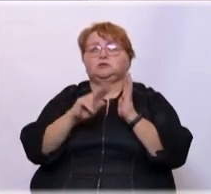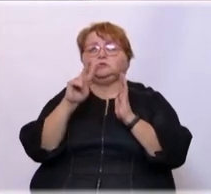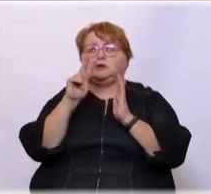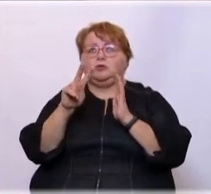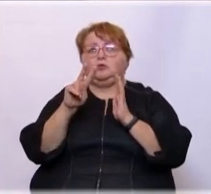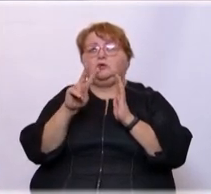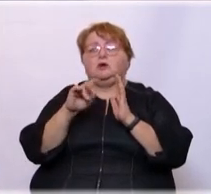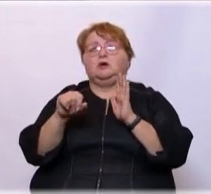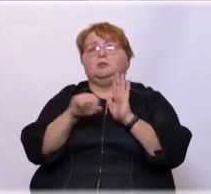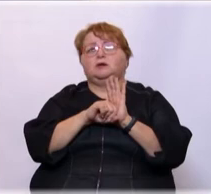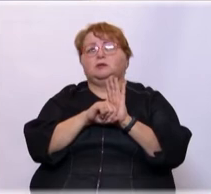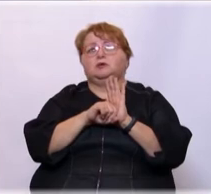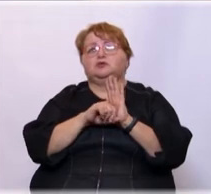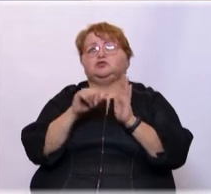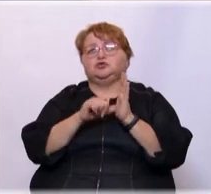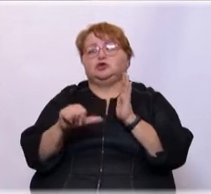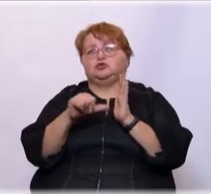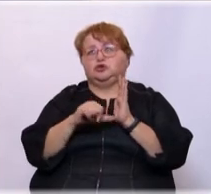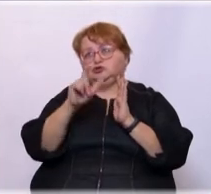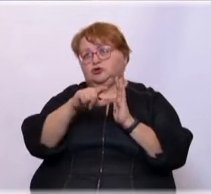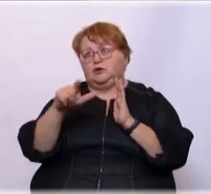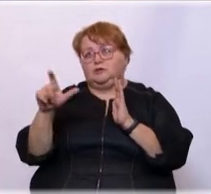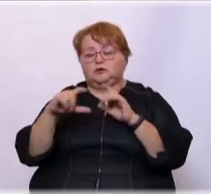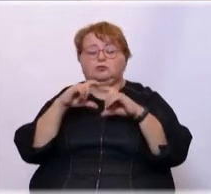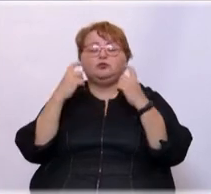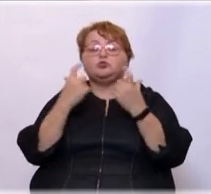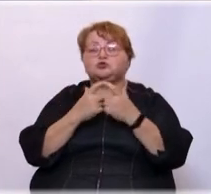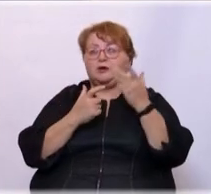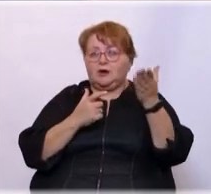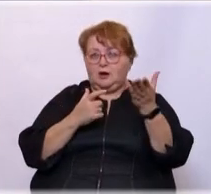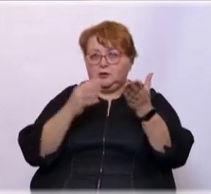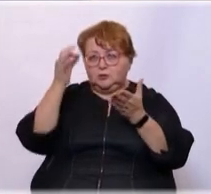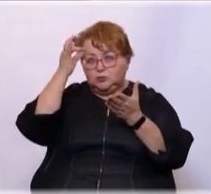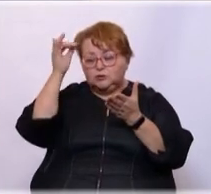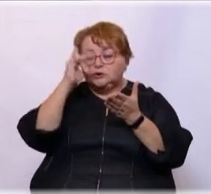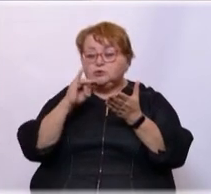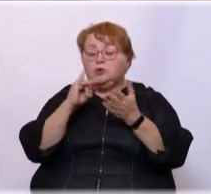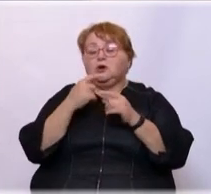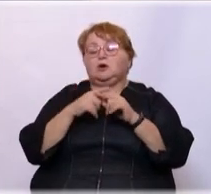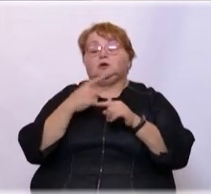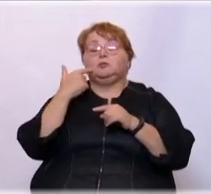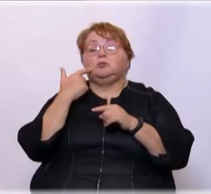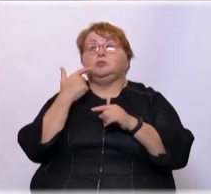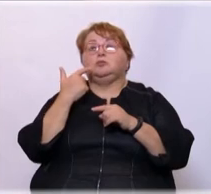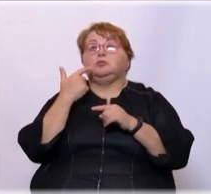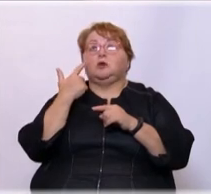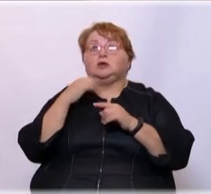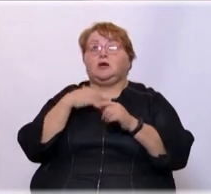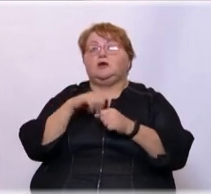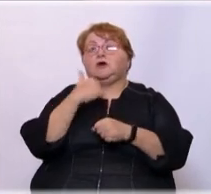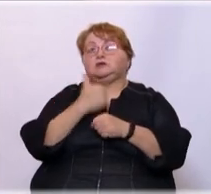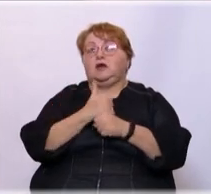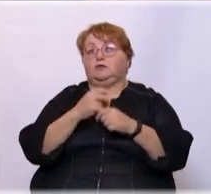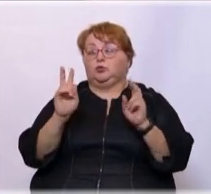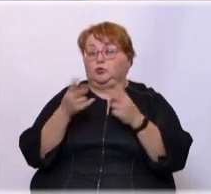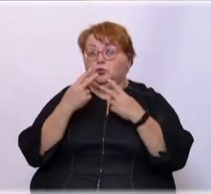И погибли 66 человек. Это «Лужники». В «Лужниках». Значит, когда я уже стал возглавлять клубы, то